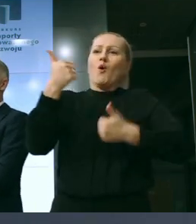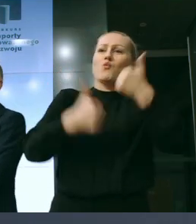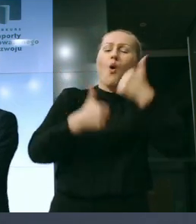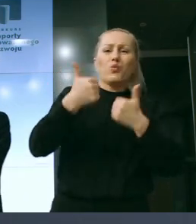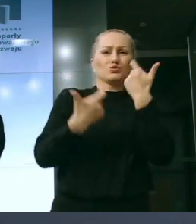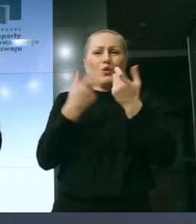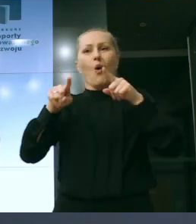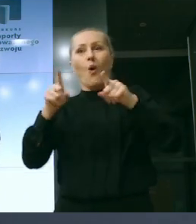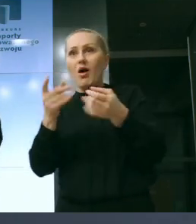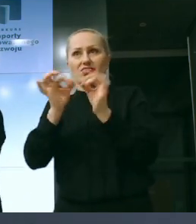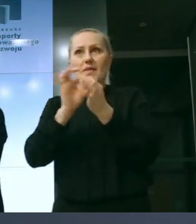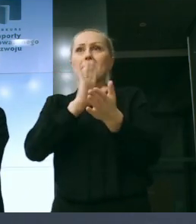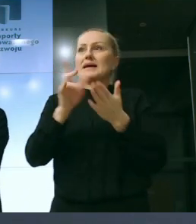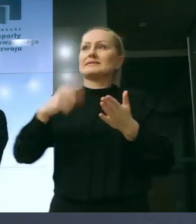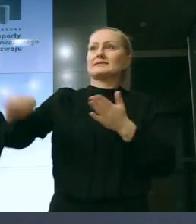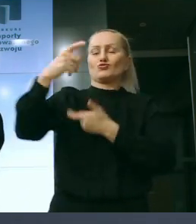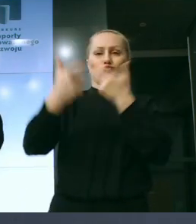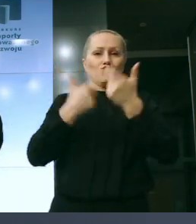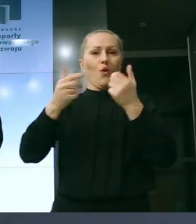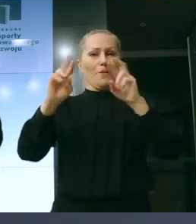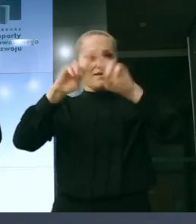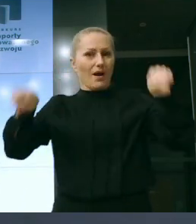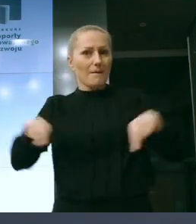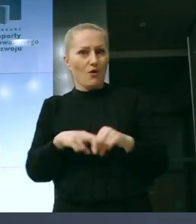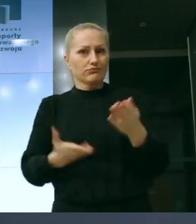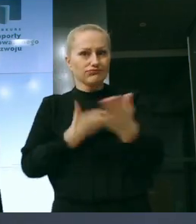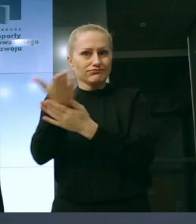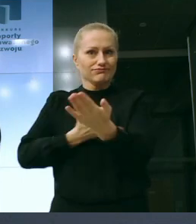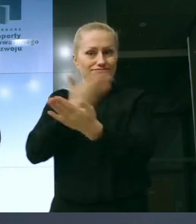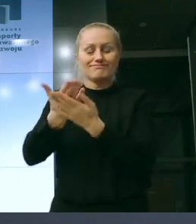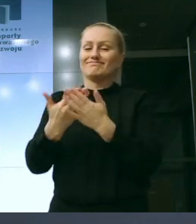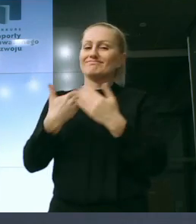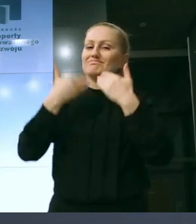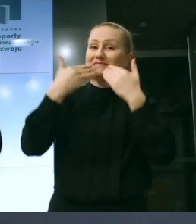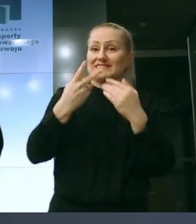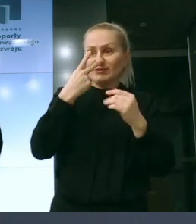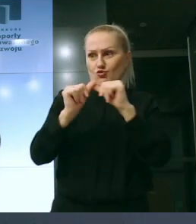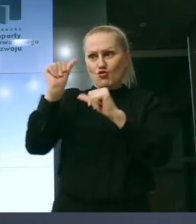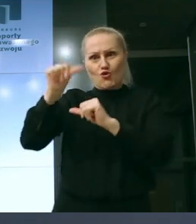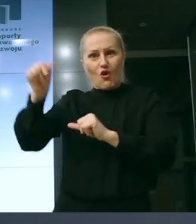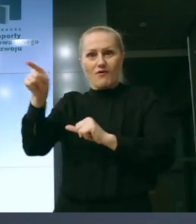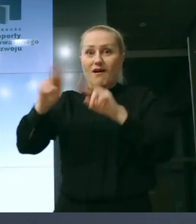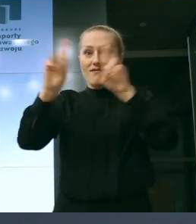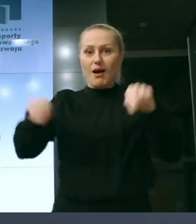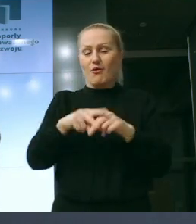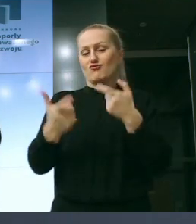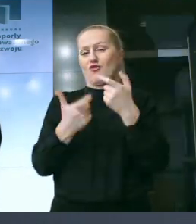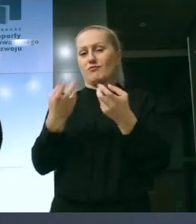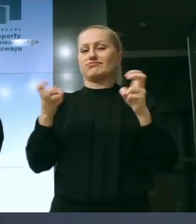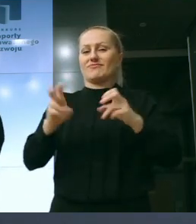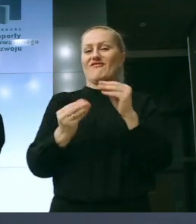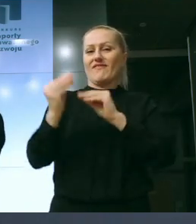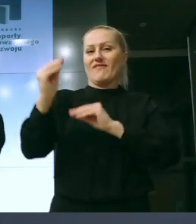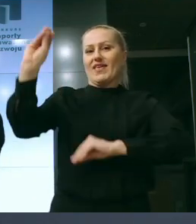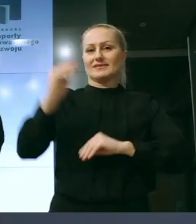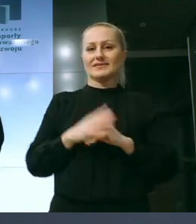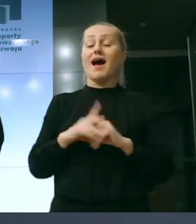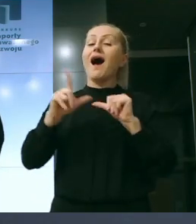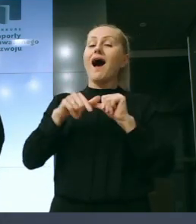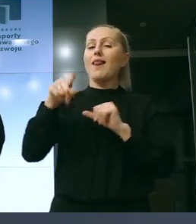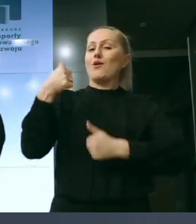profesjonalizowało się raportowanie. Więc bardzo dziękuję, że co roku tych raportów jest więcej. Natomiast oczywiście nie odbyłby się